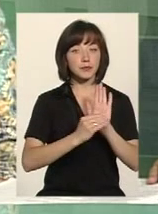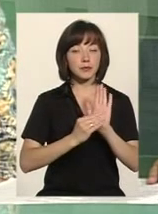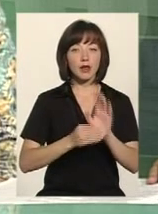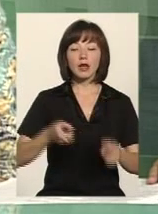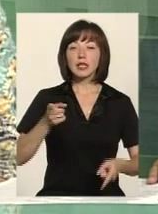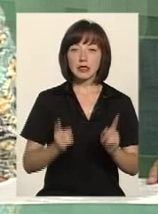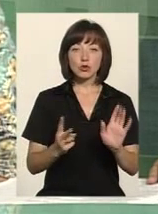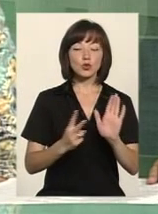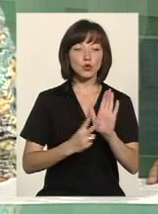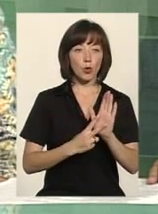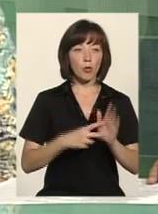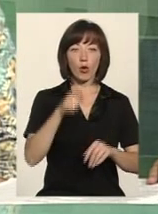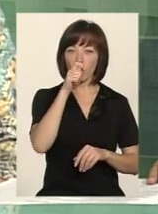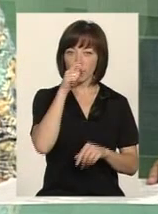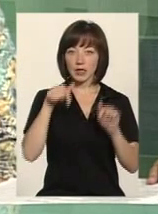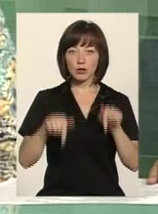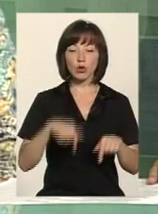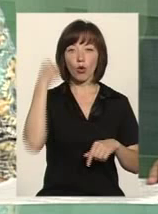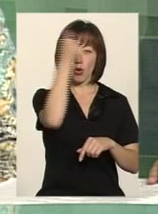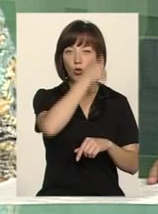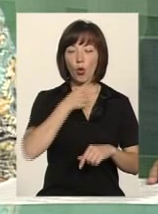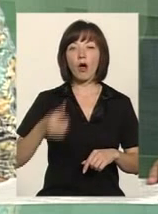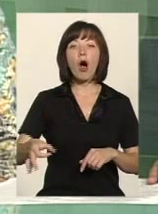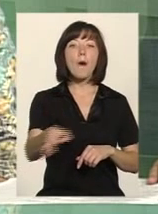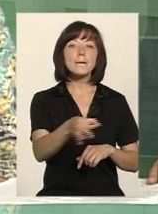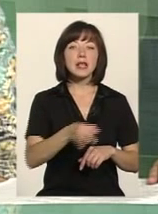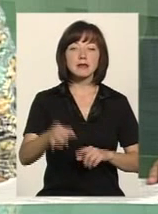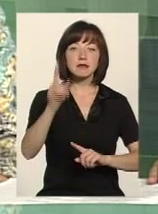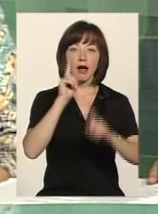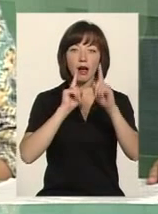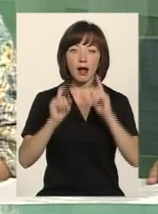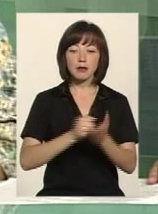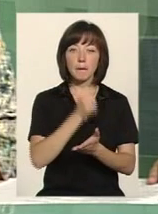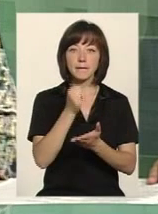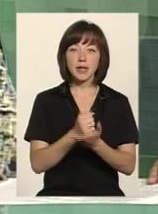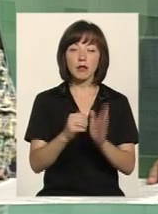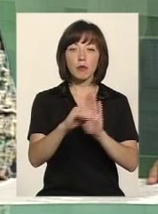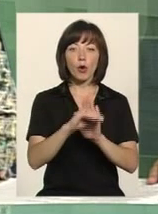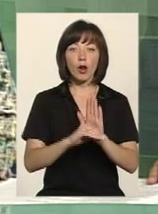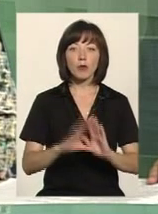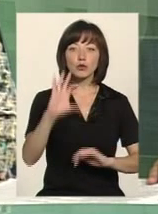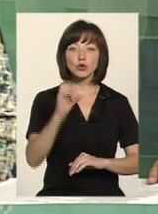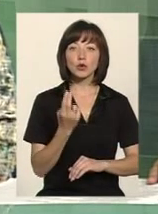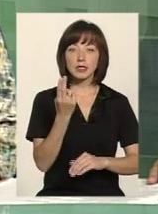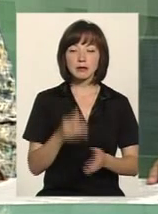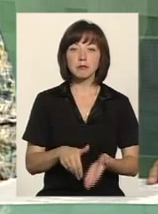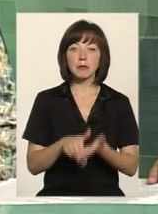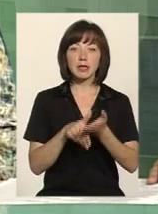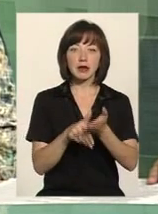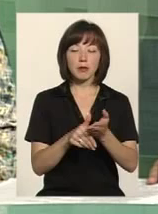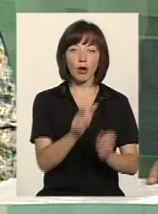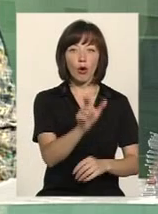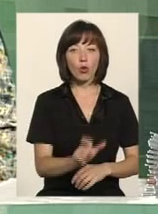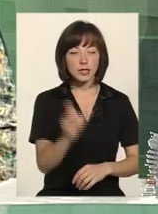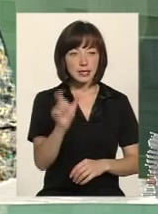Дійсно, 7 квітня цього року обласна рада прийняла програму соціальної підтримки осіб, які приймають